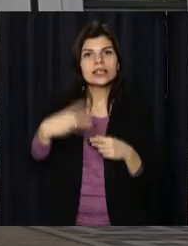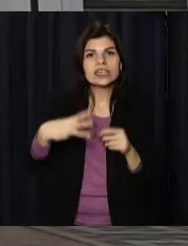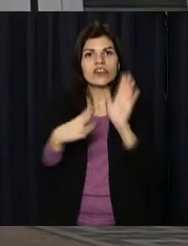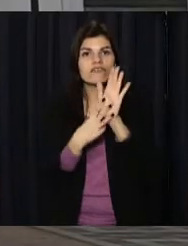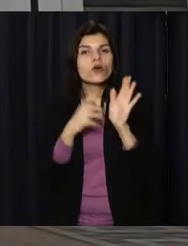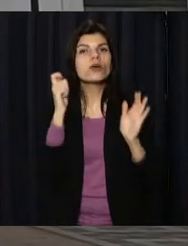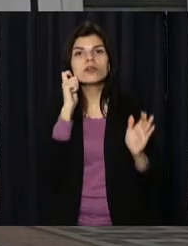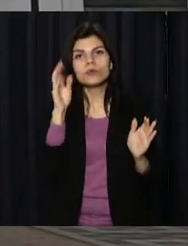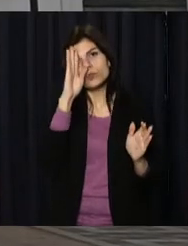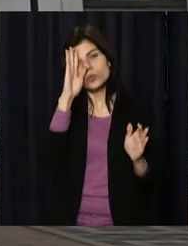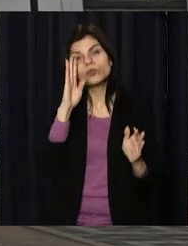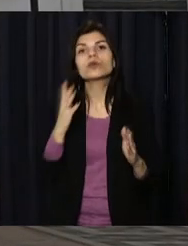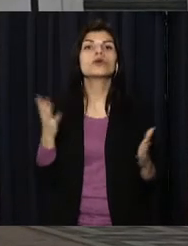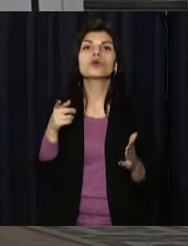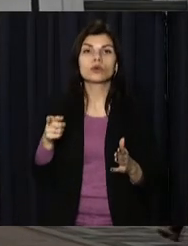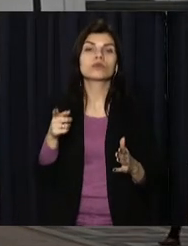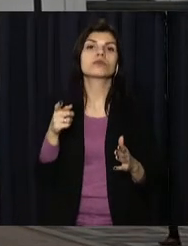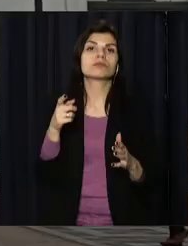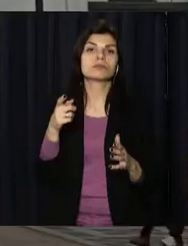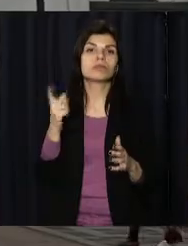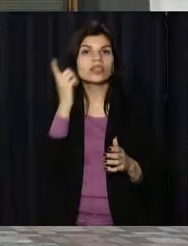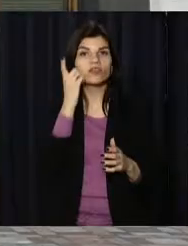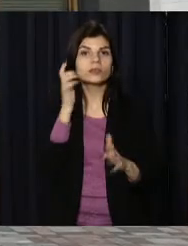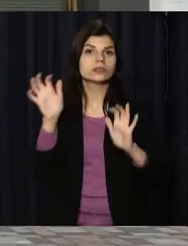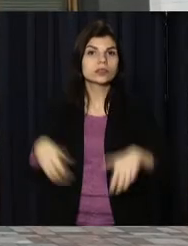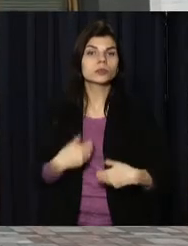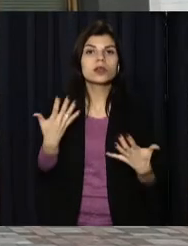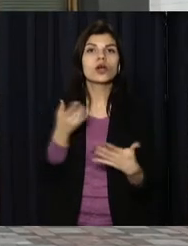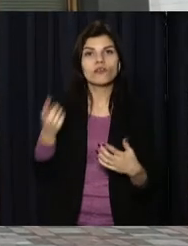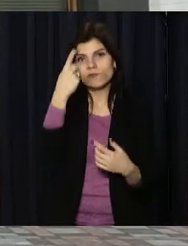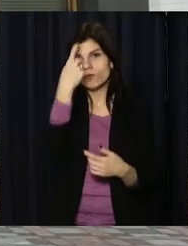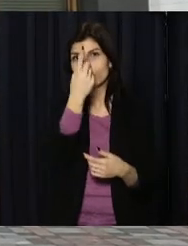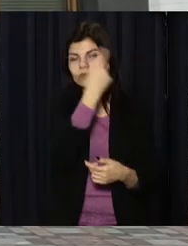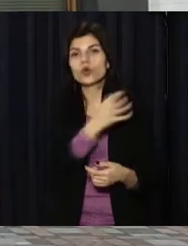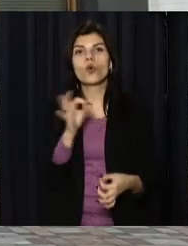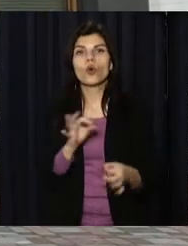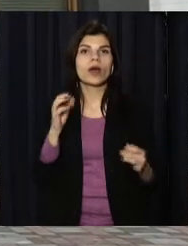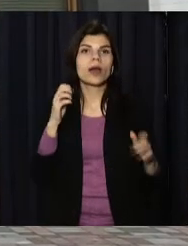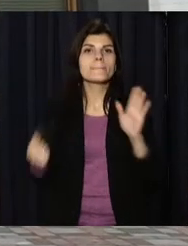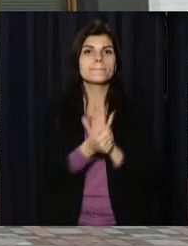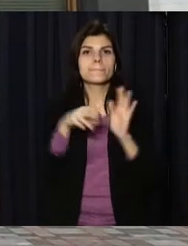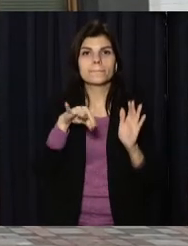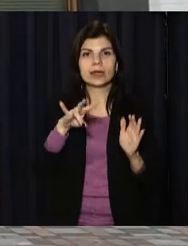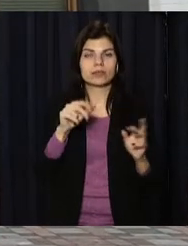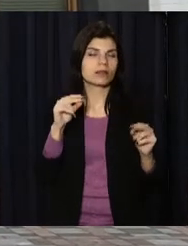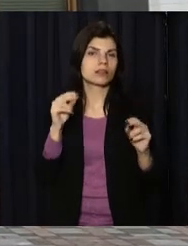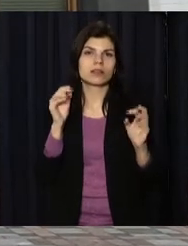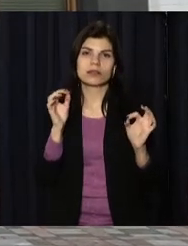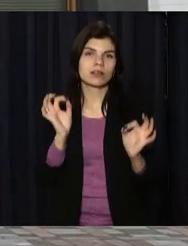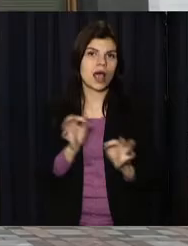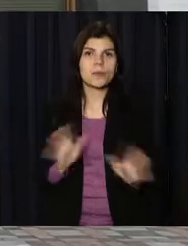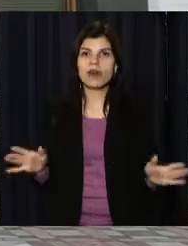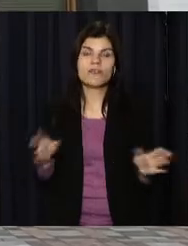виявився 38-річний дніпрянин. У чоловіка вилучили мобільний телефон, з якого він повідомляв про неправдиві мінування.